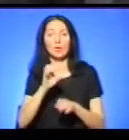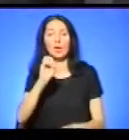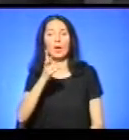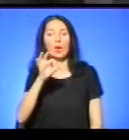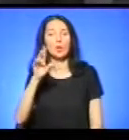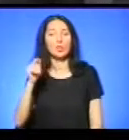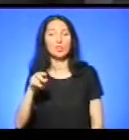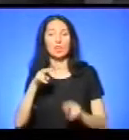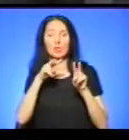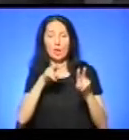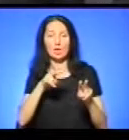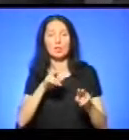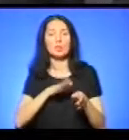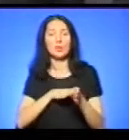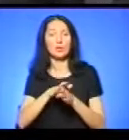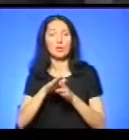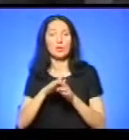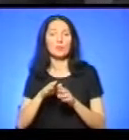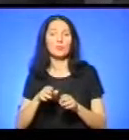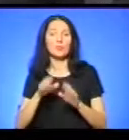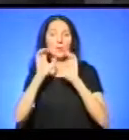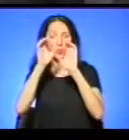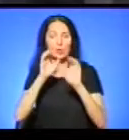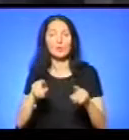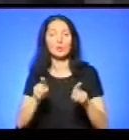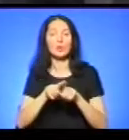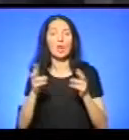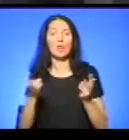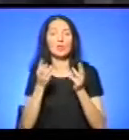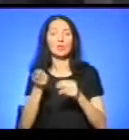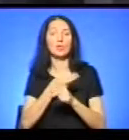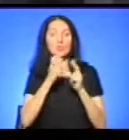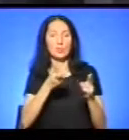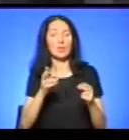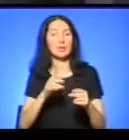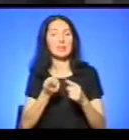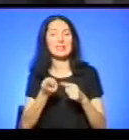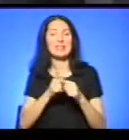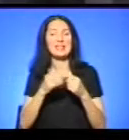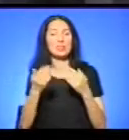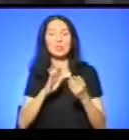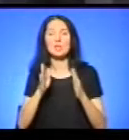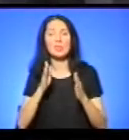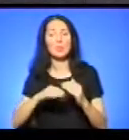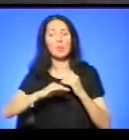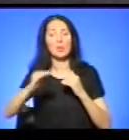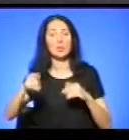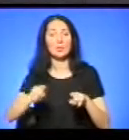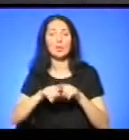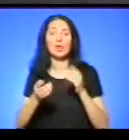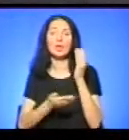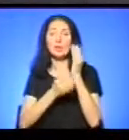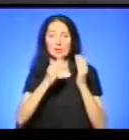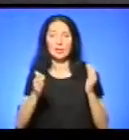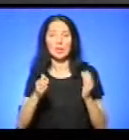природоохоронного законодавства, в тому числі і пожежної безпеки. Це стосується не тільки полів, це стосується і зелених насаджень, і лісів, які є в